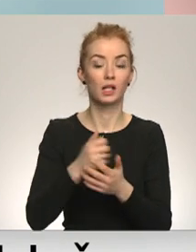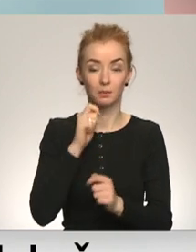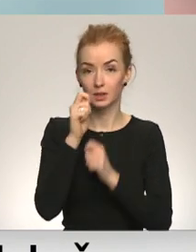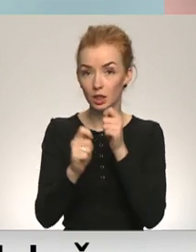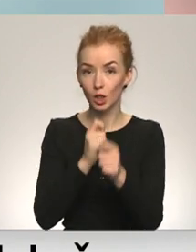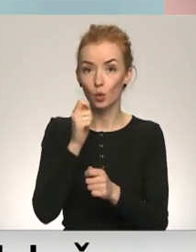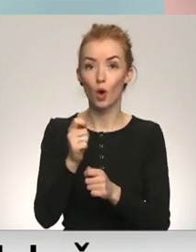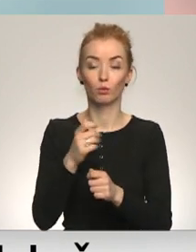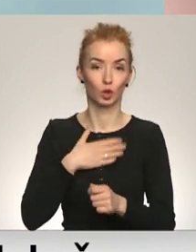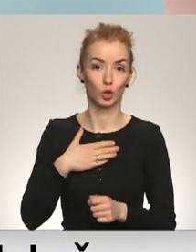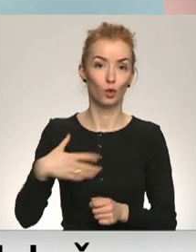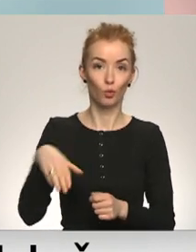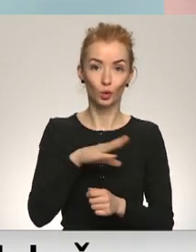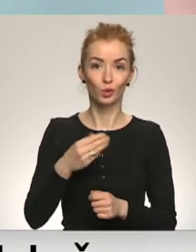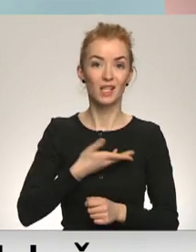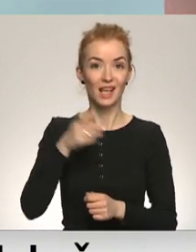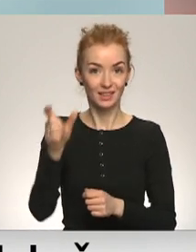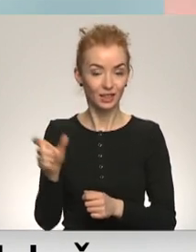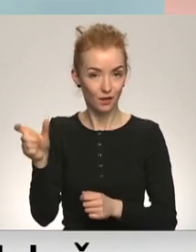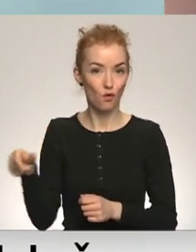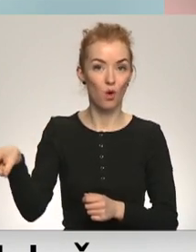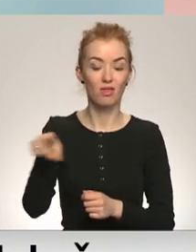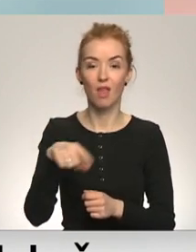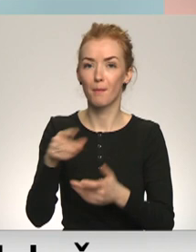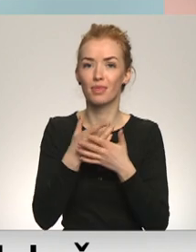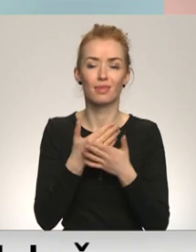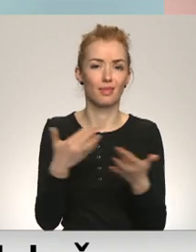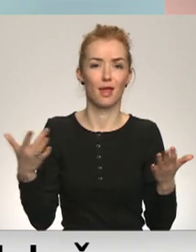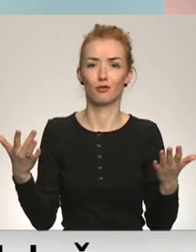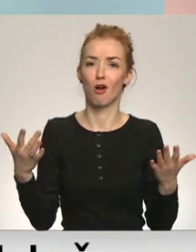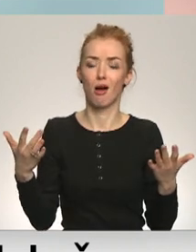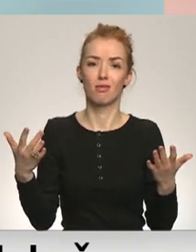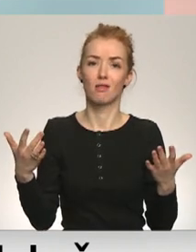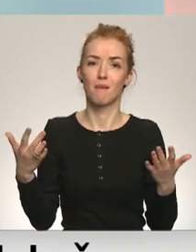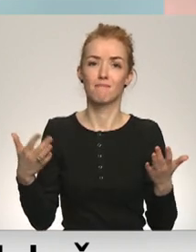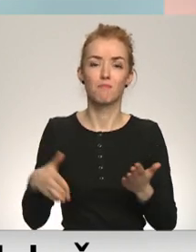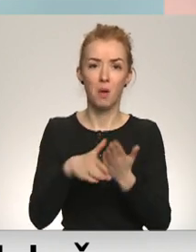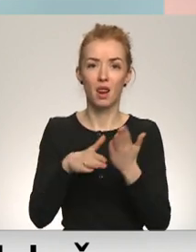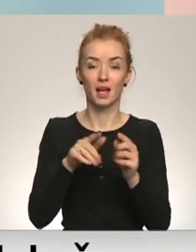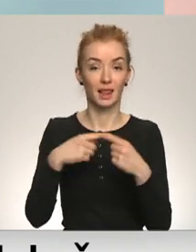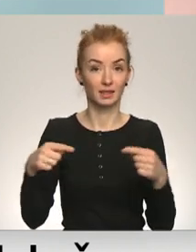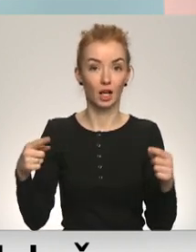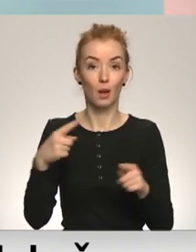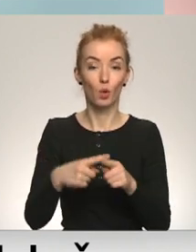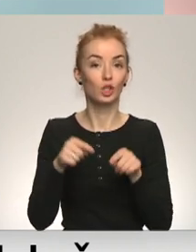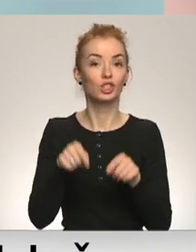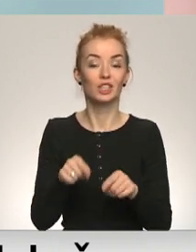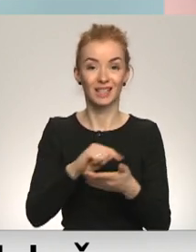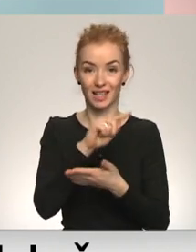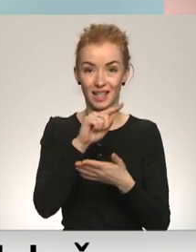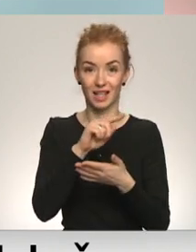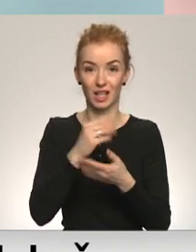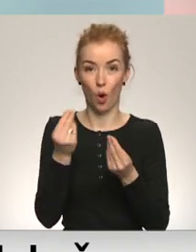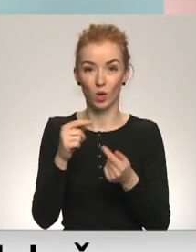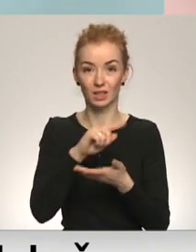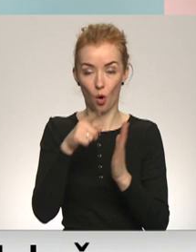mūsu iedzīvotājiem, dažādiem palīgu līdzekļiem. Šis naudas jautājums